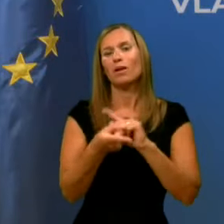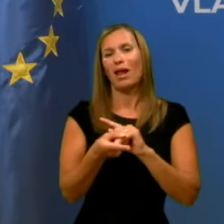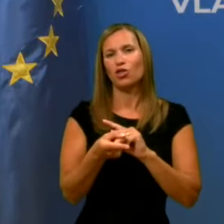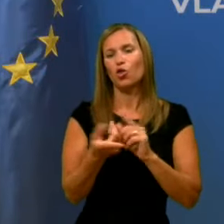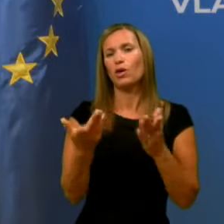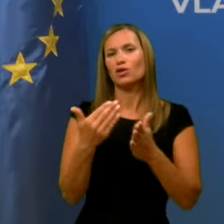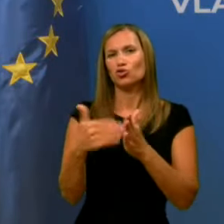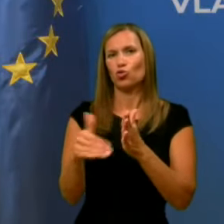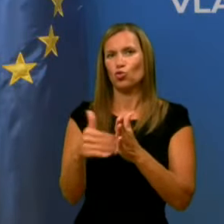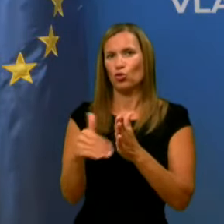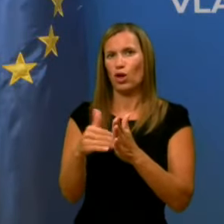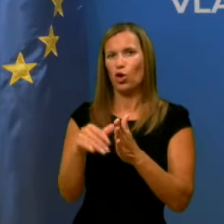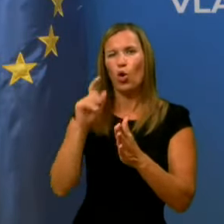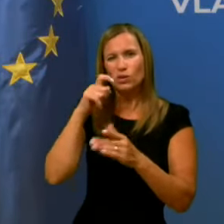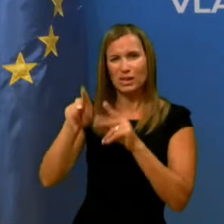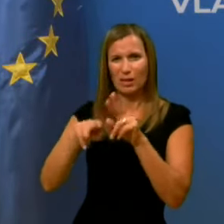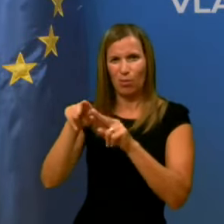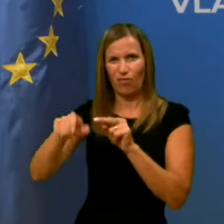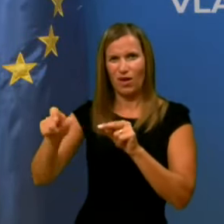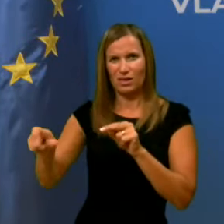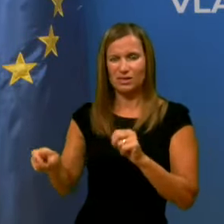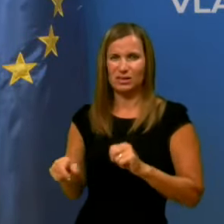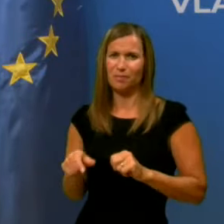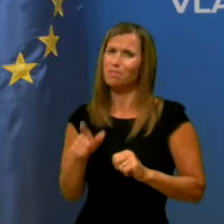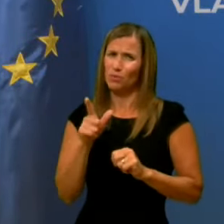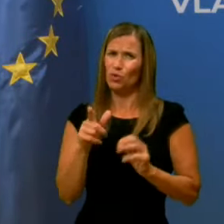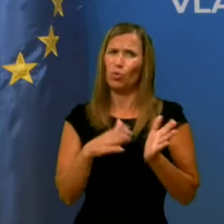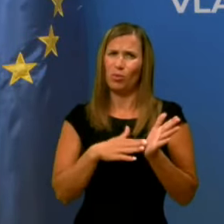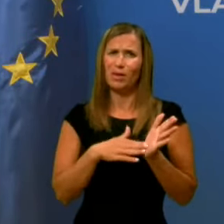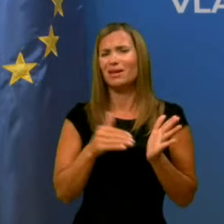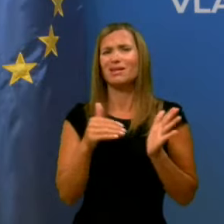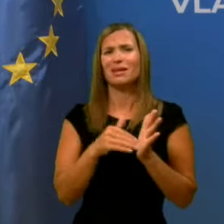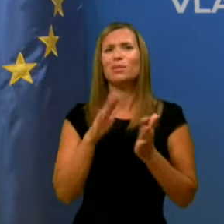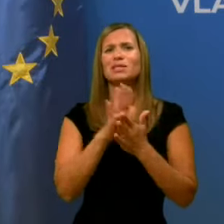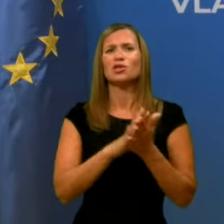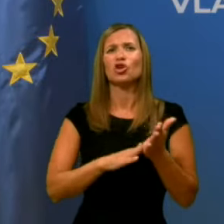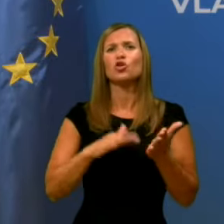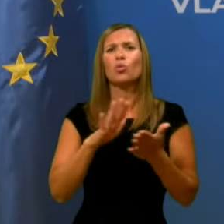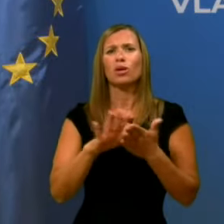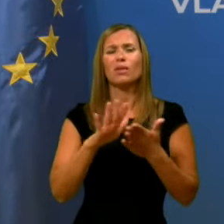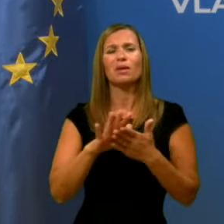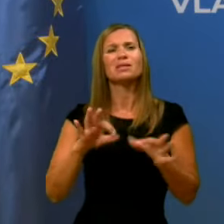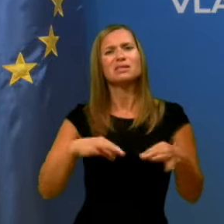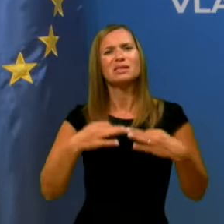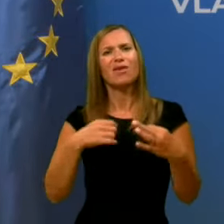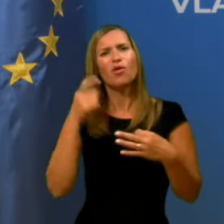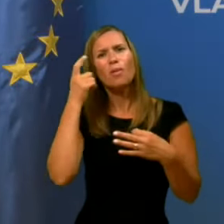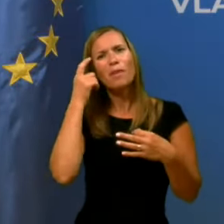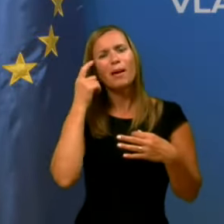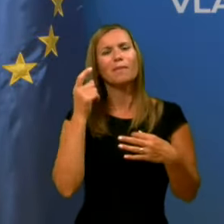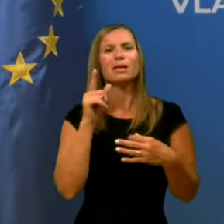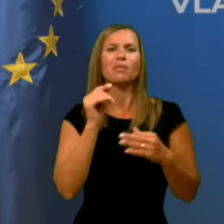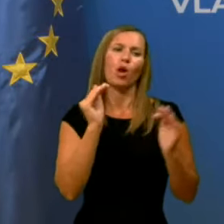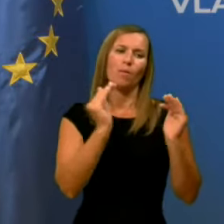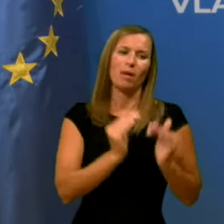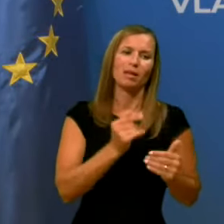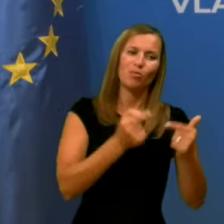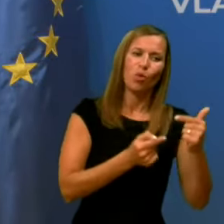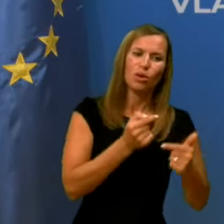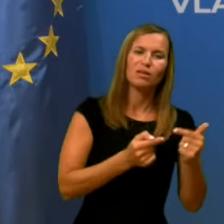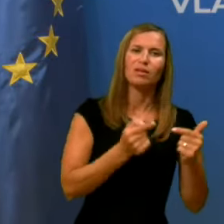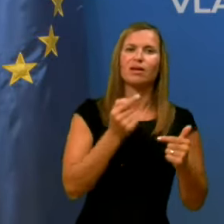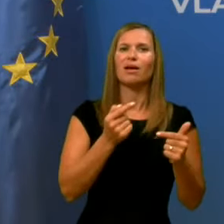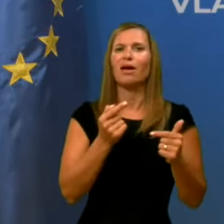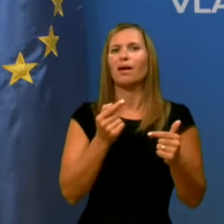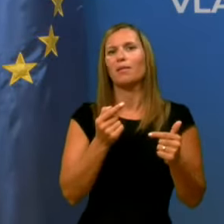skrbovancem. Torej, tle je treba res začeti malo zdravo pamet tudi uporabljati, pa morda malo manj politike, pa morda